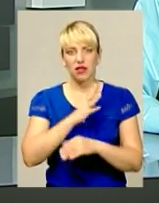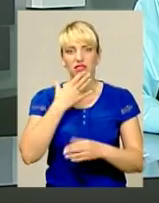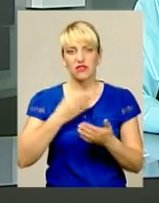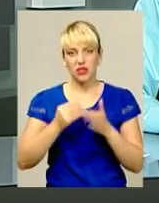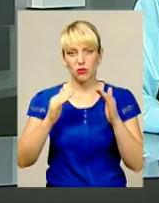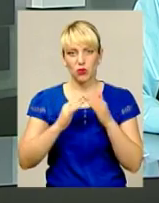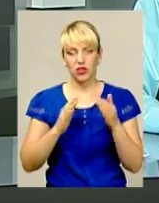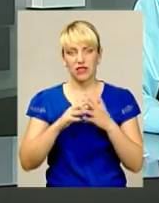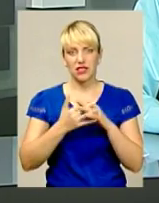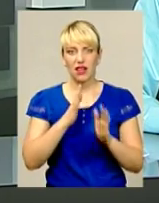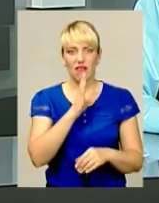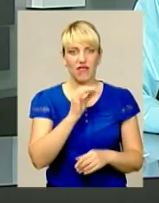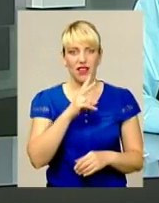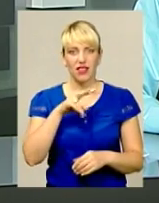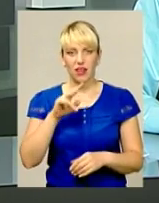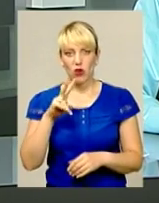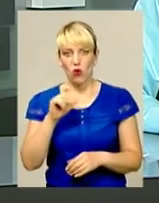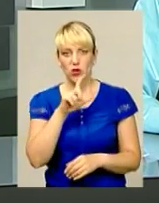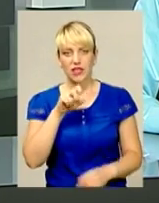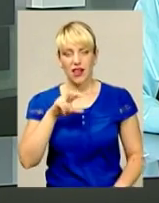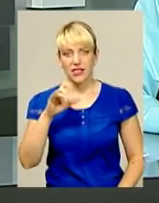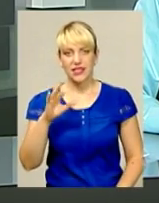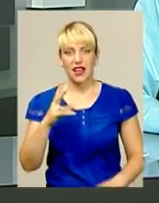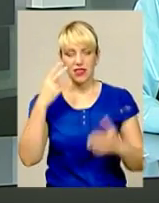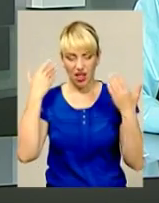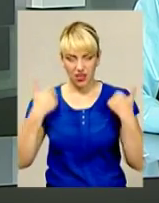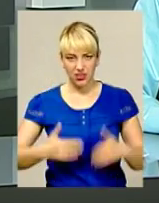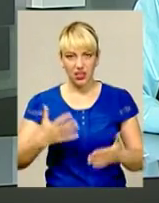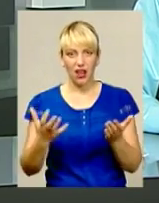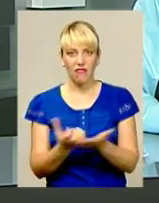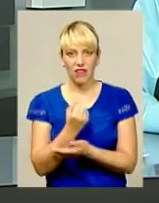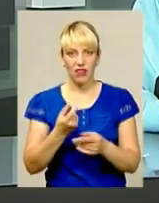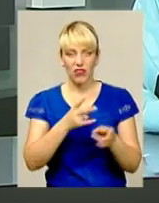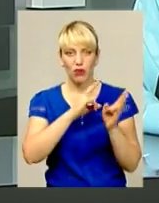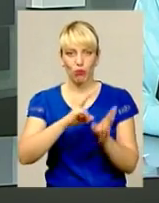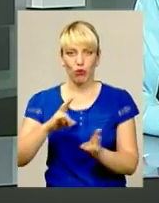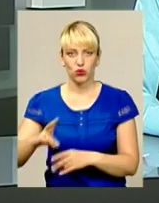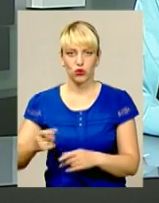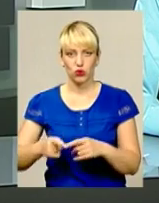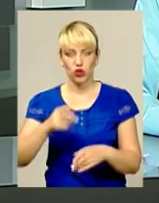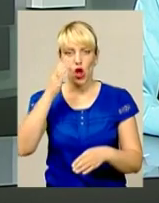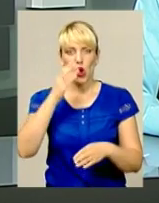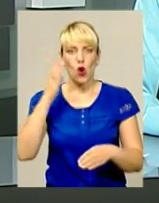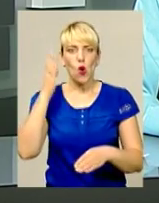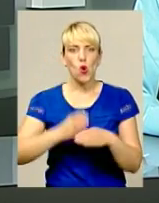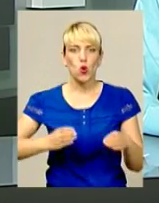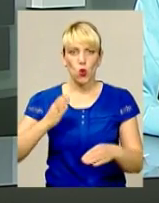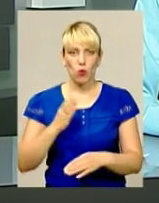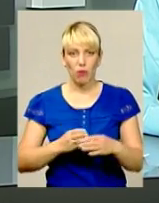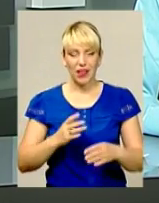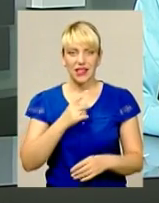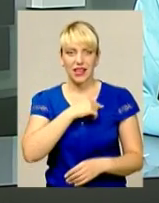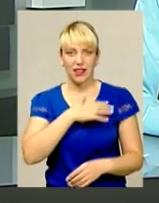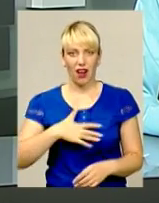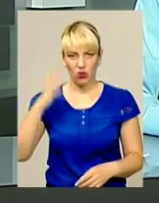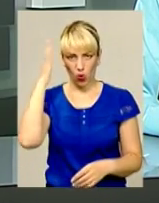будинку в селі Великозалісся. На тілах потерпілих правоохоронці виявили ушкодження у вигляді рубаних ран голови. Наразі поліція